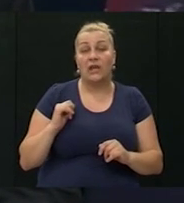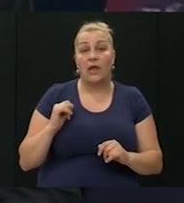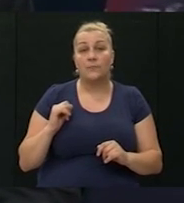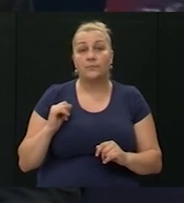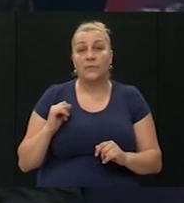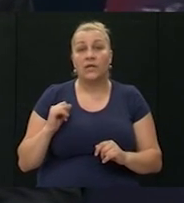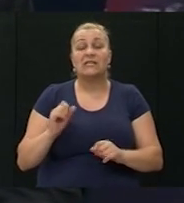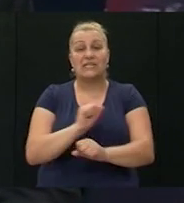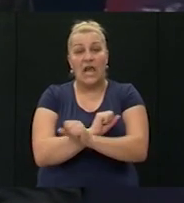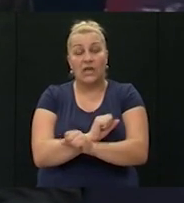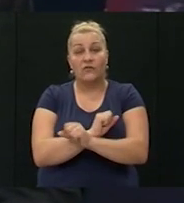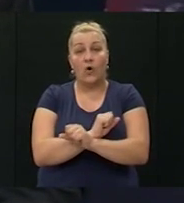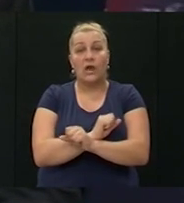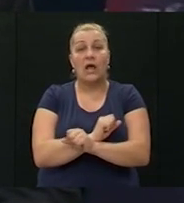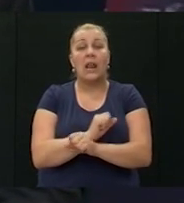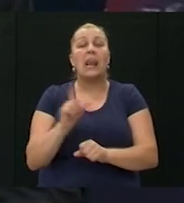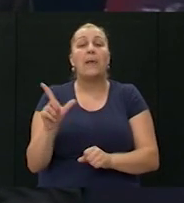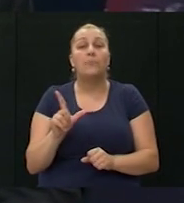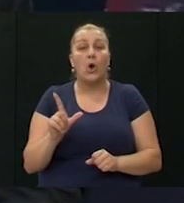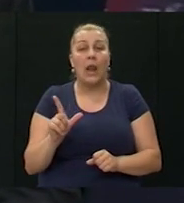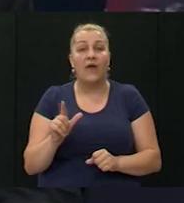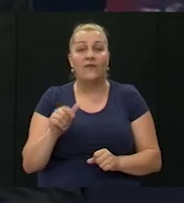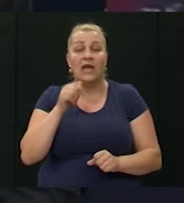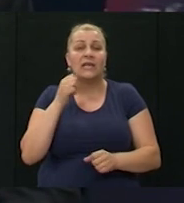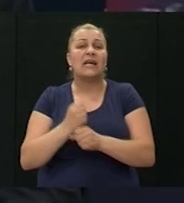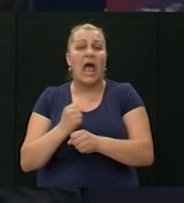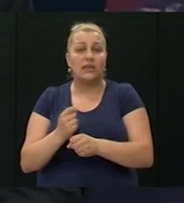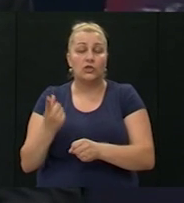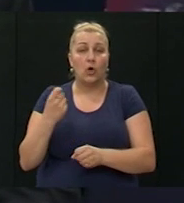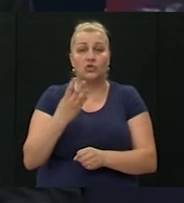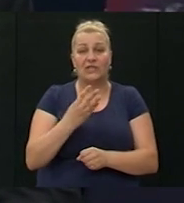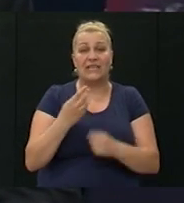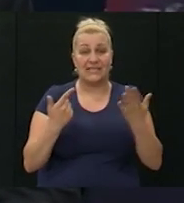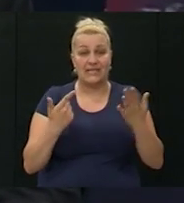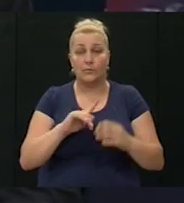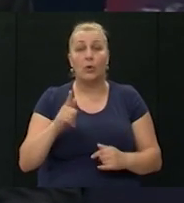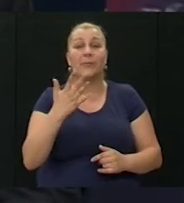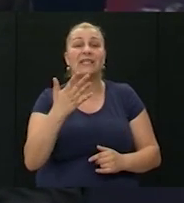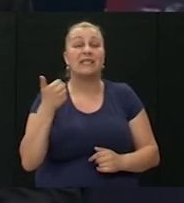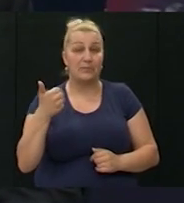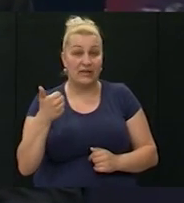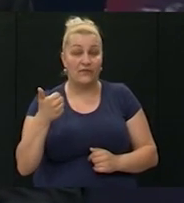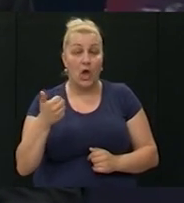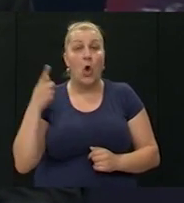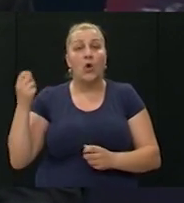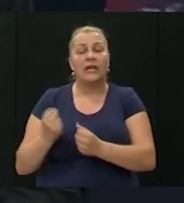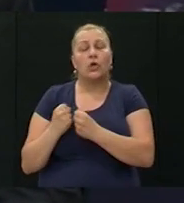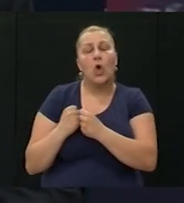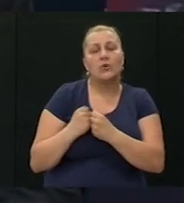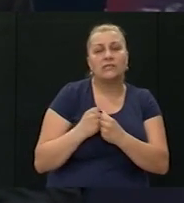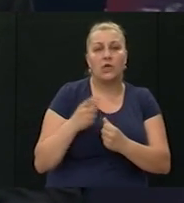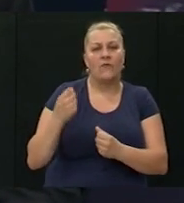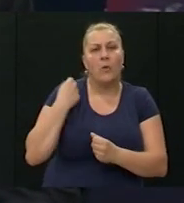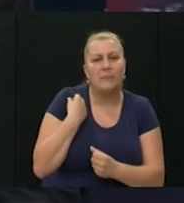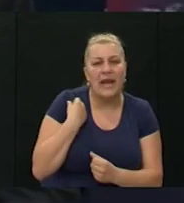zatvora Lepoglave i Gradiške, od 47. do 51. nosio je to vreme.